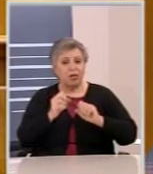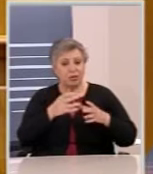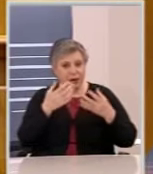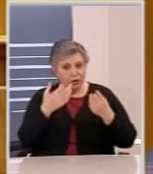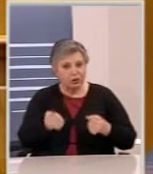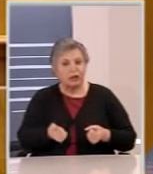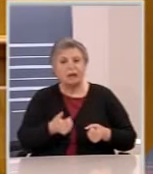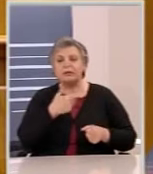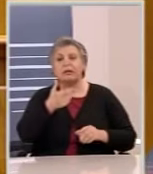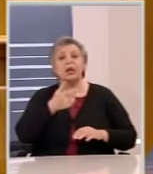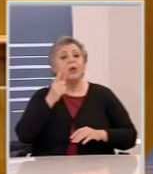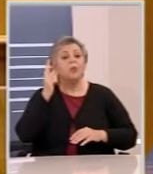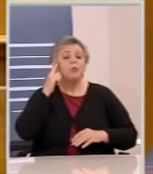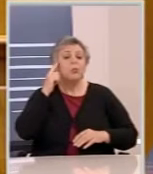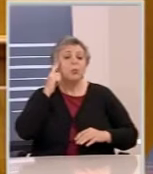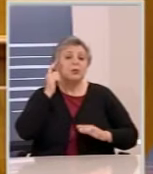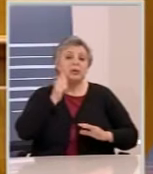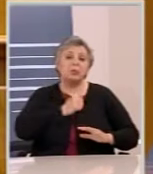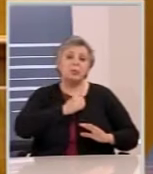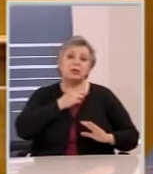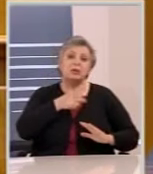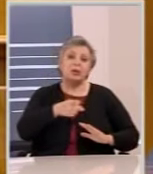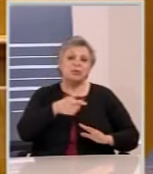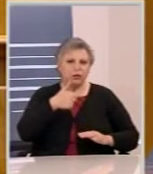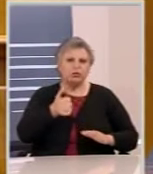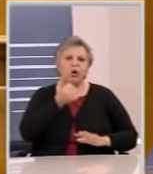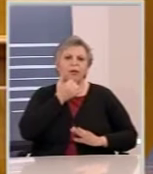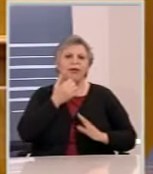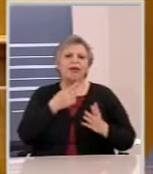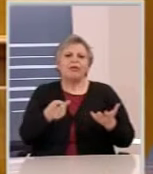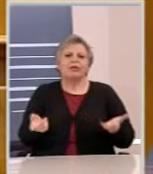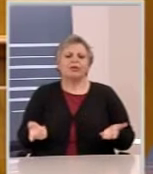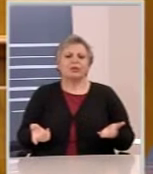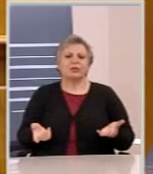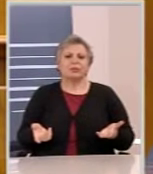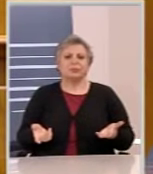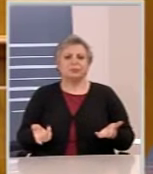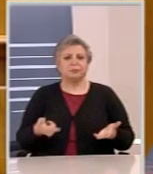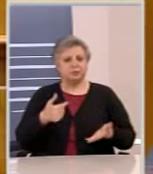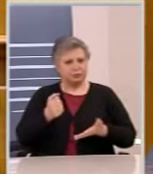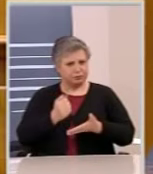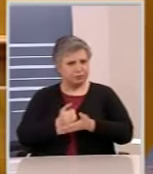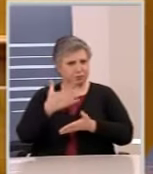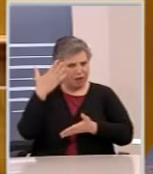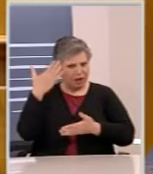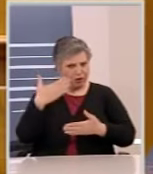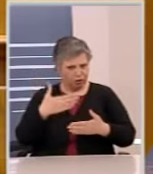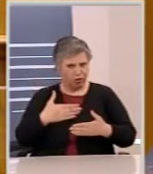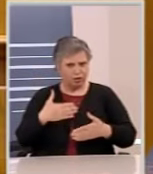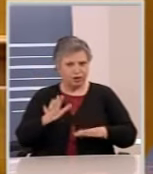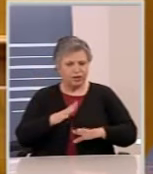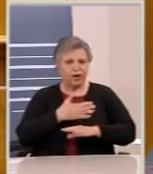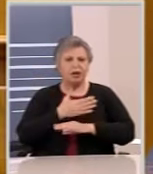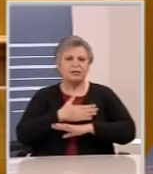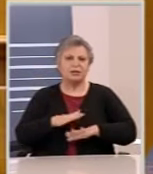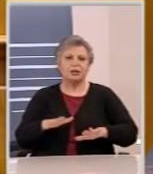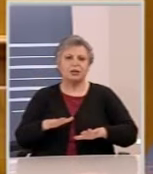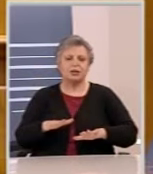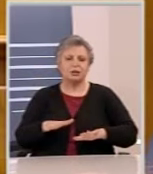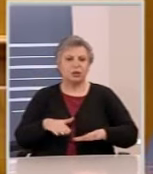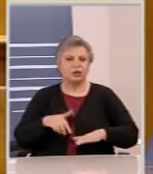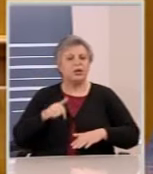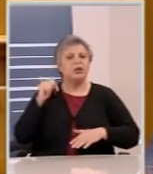λανθασμένες. Και κλείνει η αξιολόγηση και παίρνουμε μια συμφωνία με μηδενικό